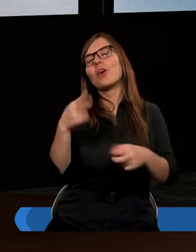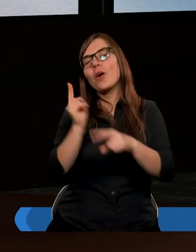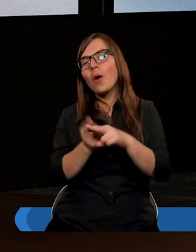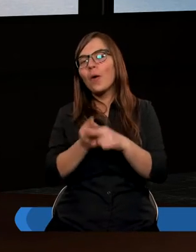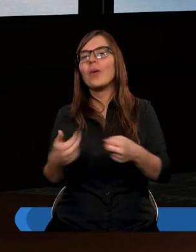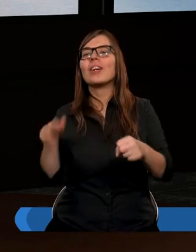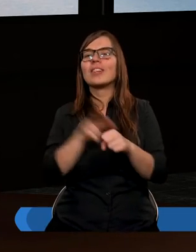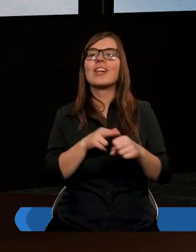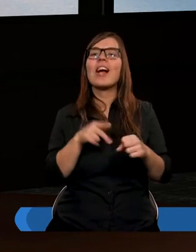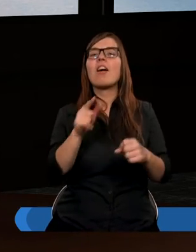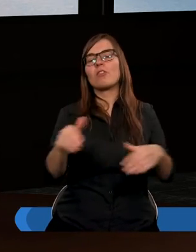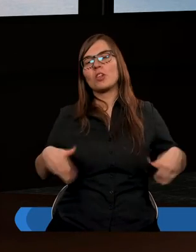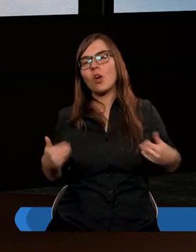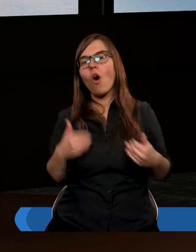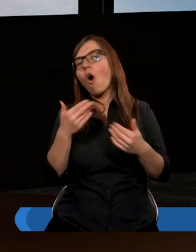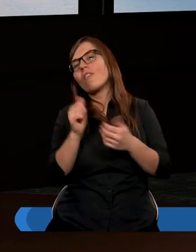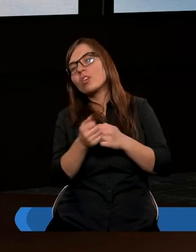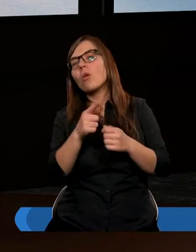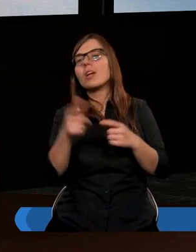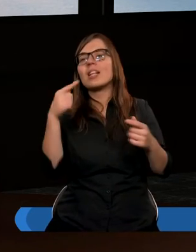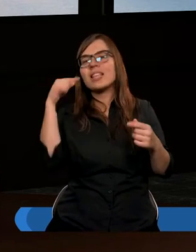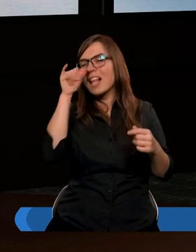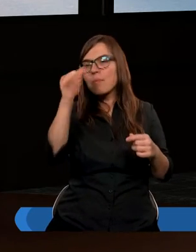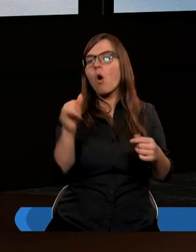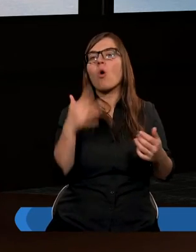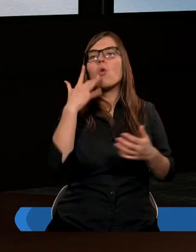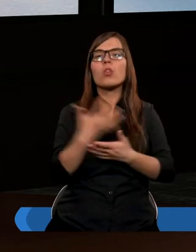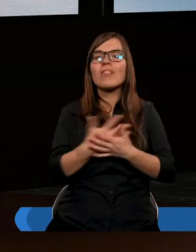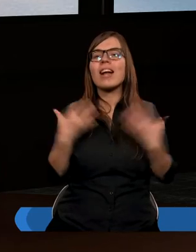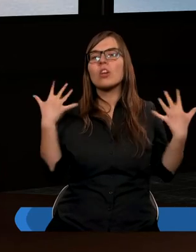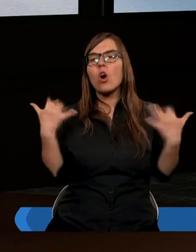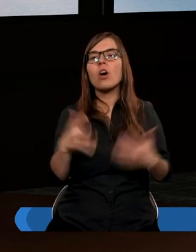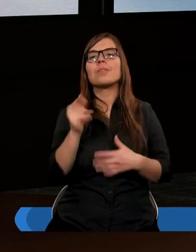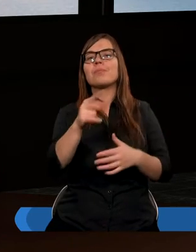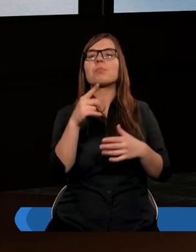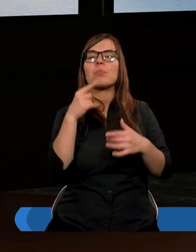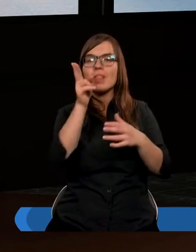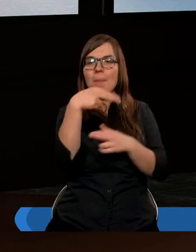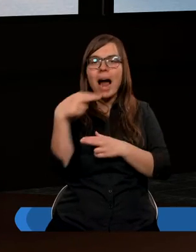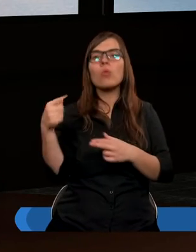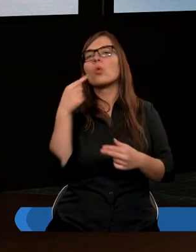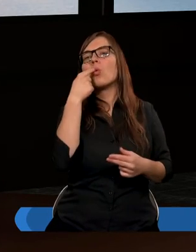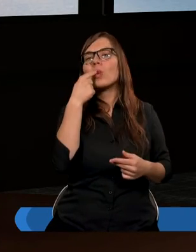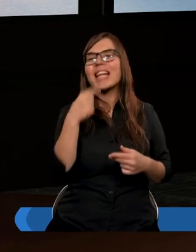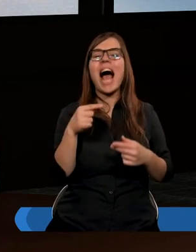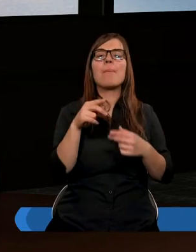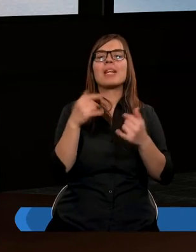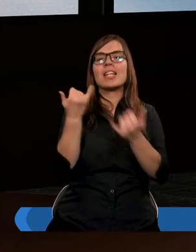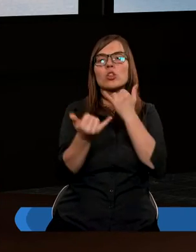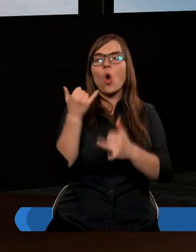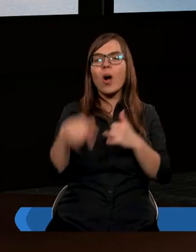znaczy oni są zdrowi, ale niestety nie mogą używać rąk, malują ustami, malują stopami.